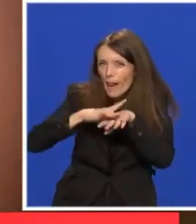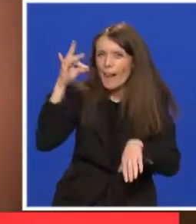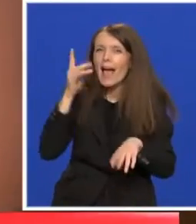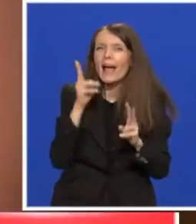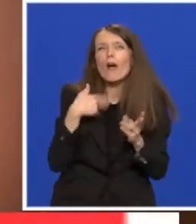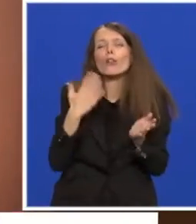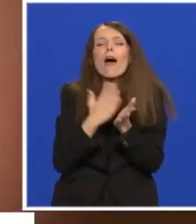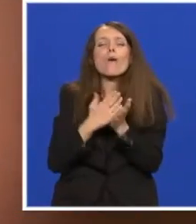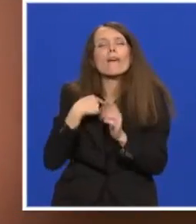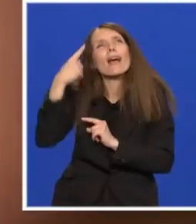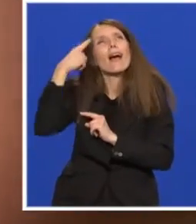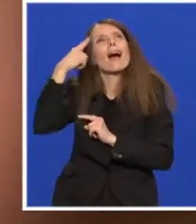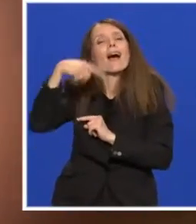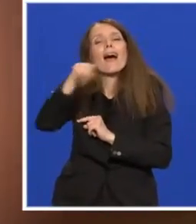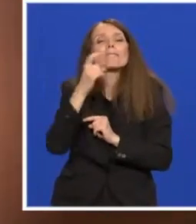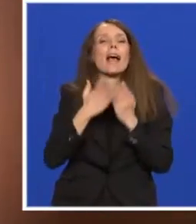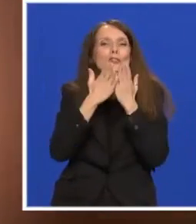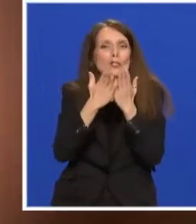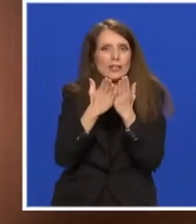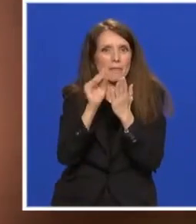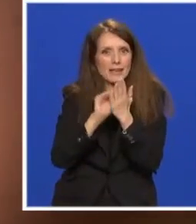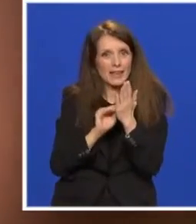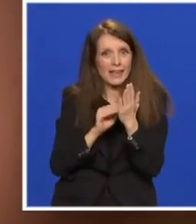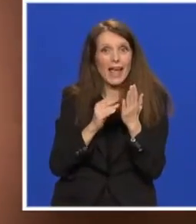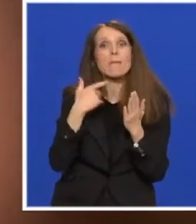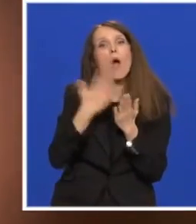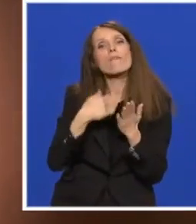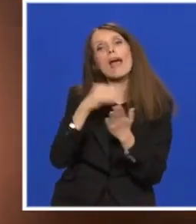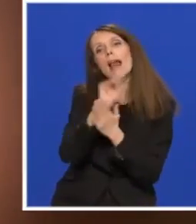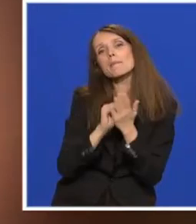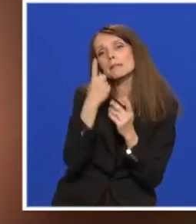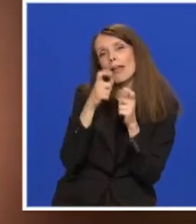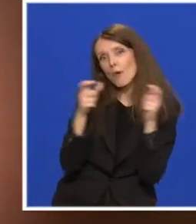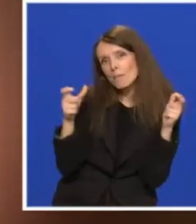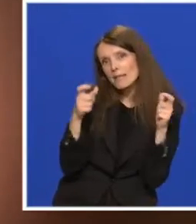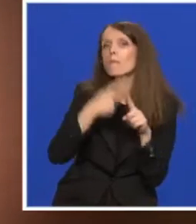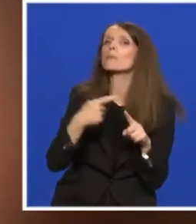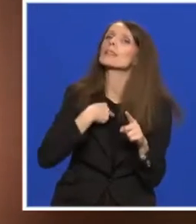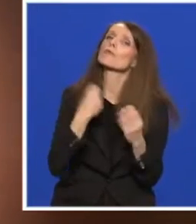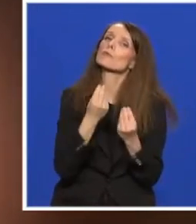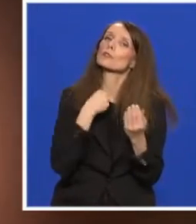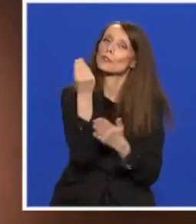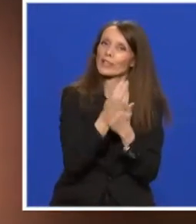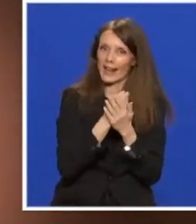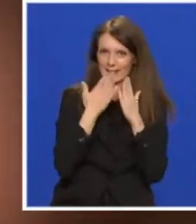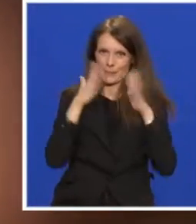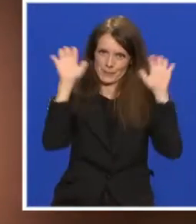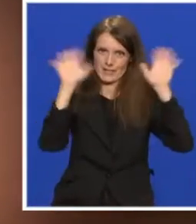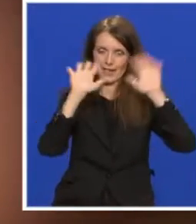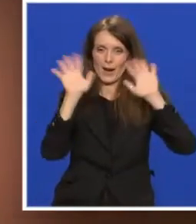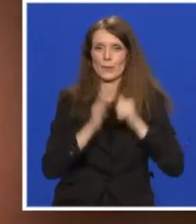mislim na vas dok čitam knjige. Napisat ću vam i po jedno pismo i nacrtati nešto. Ćao!